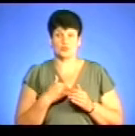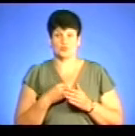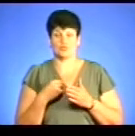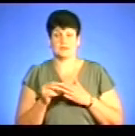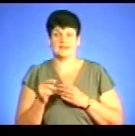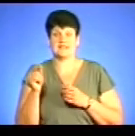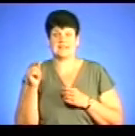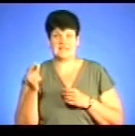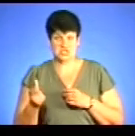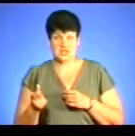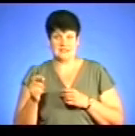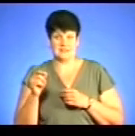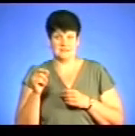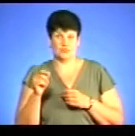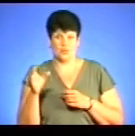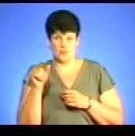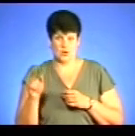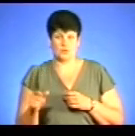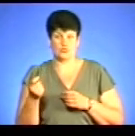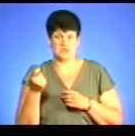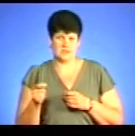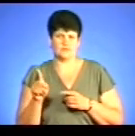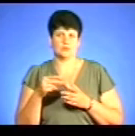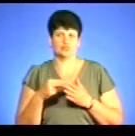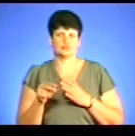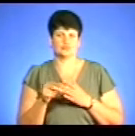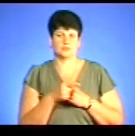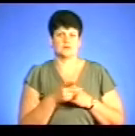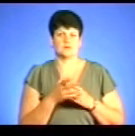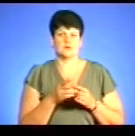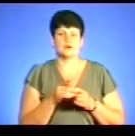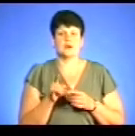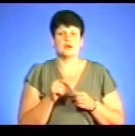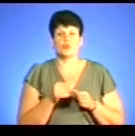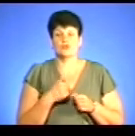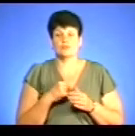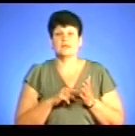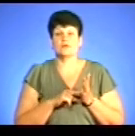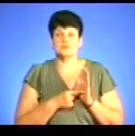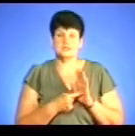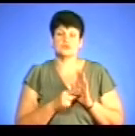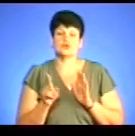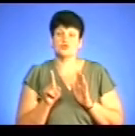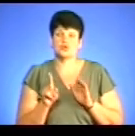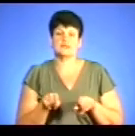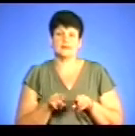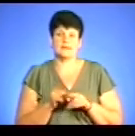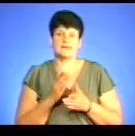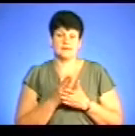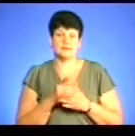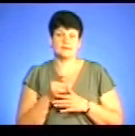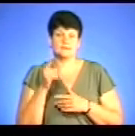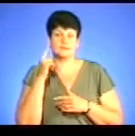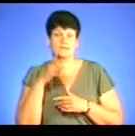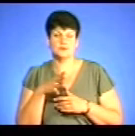вони підробляють дешеву. Тобто, вони підстосовуються під ринок, який є. Крім цього, хотів наголосити, що так, є така тенденція, тому